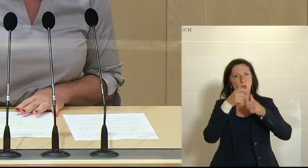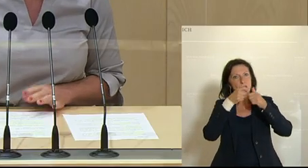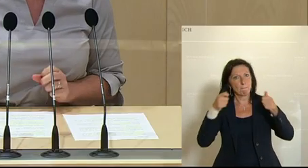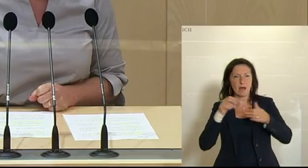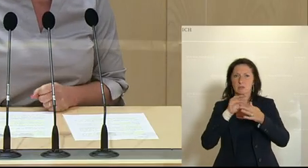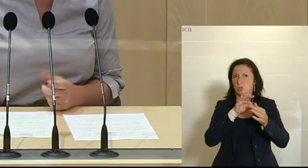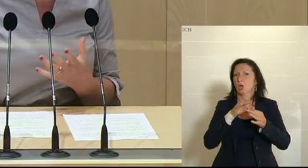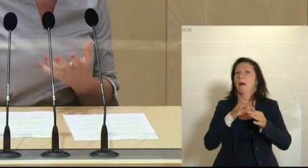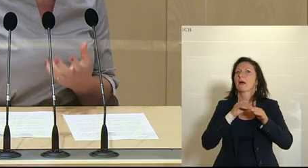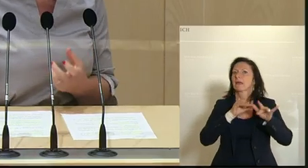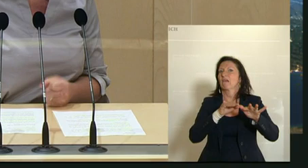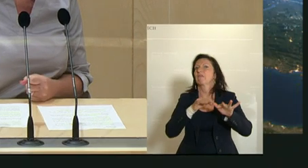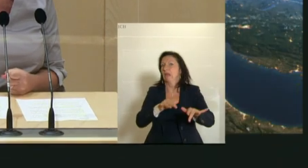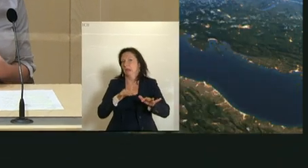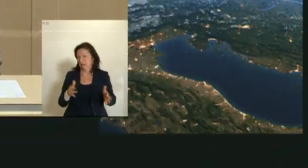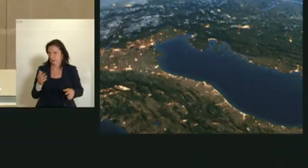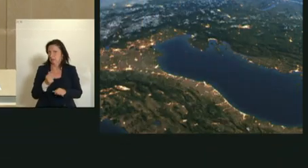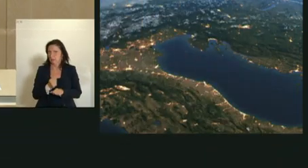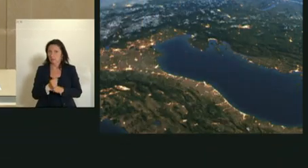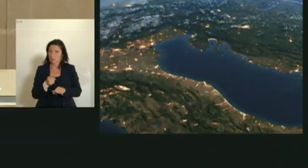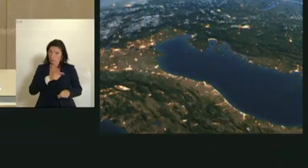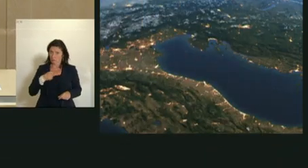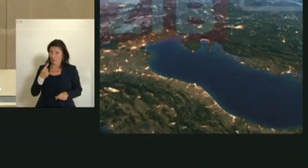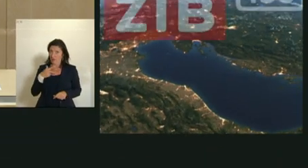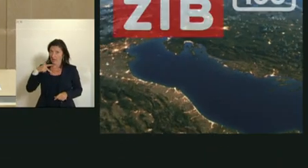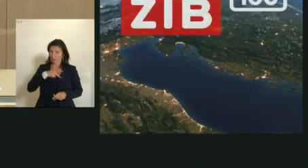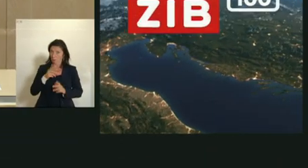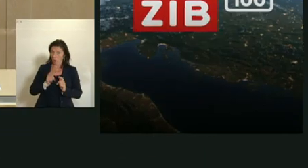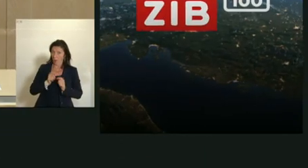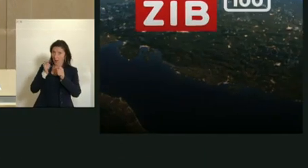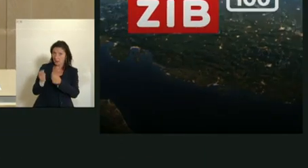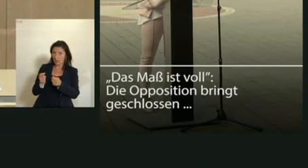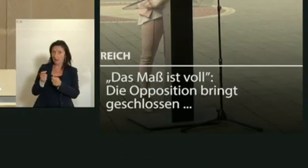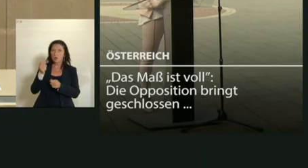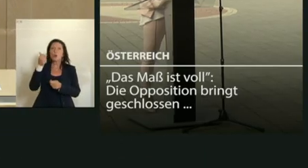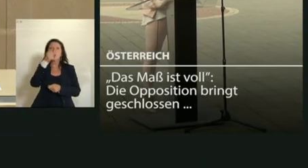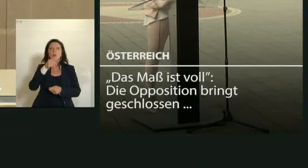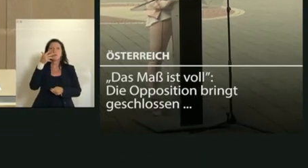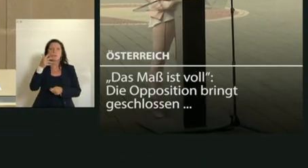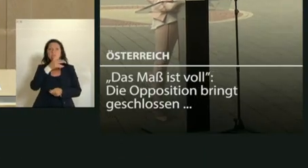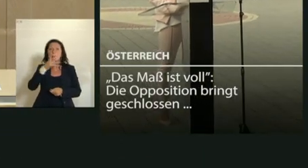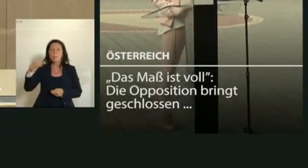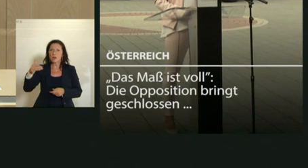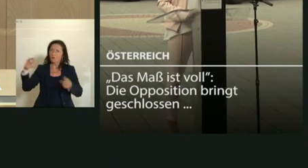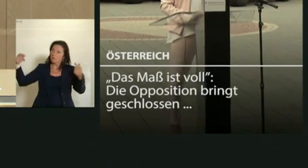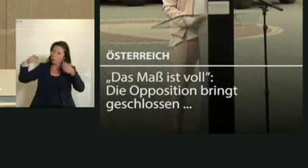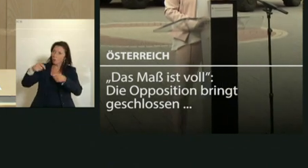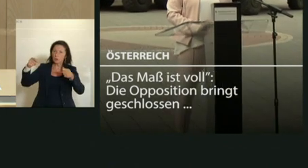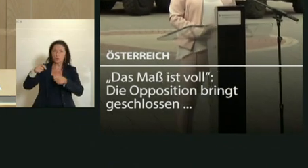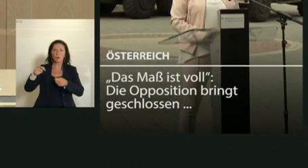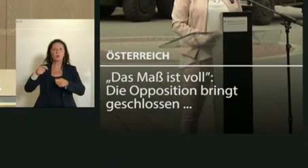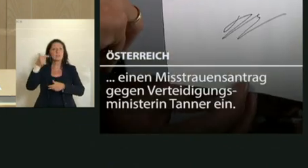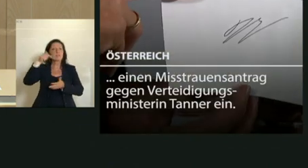Ebenso wurde ein SPÖ-Antrag, wo wir eingebracht haben, 150 Millionen Fördermittel für diesen Bereich 2021